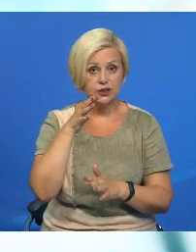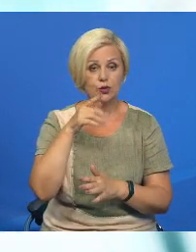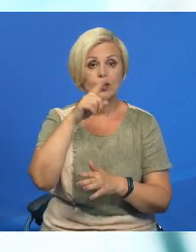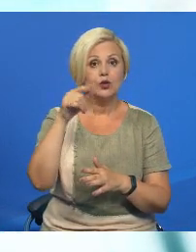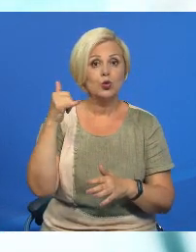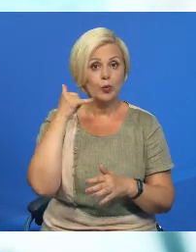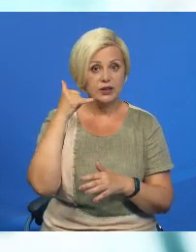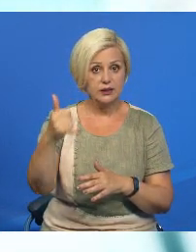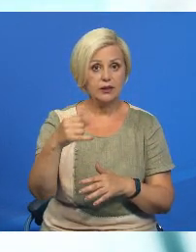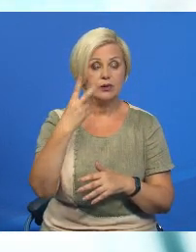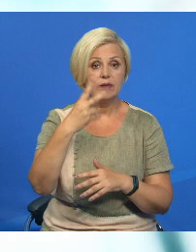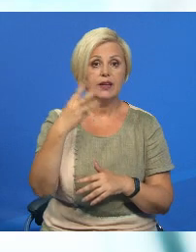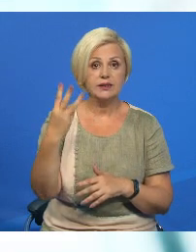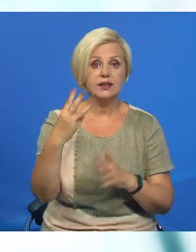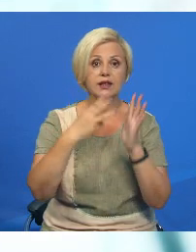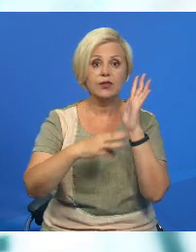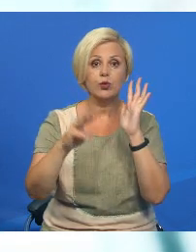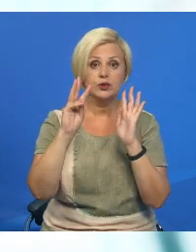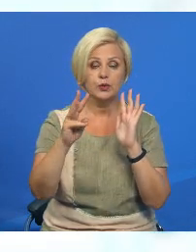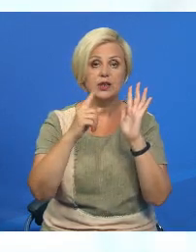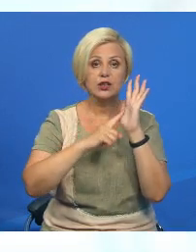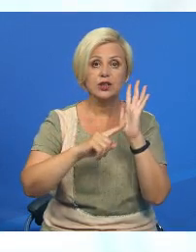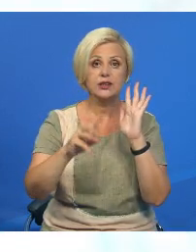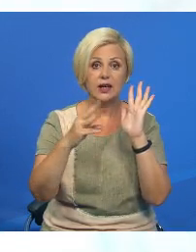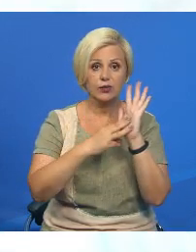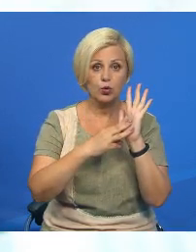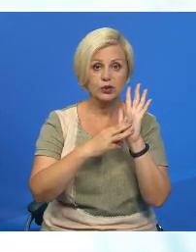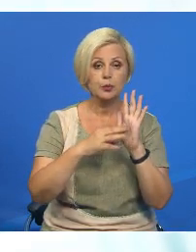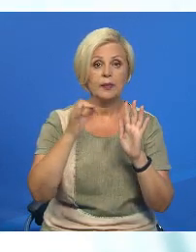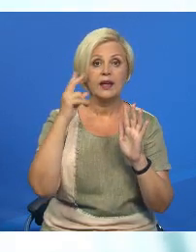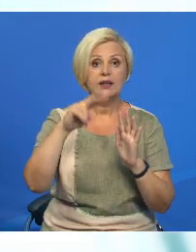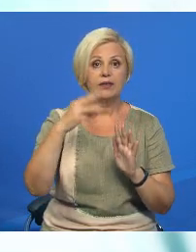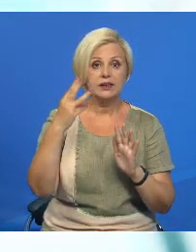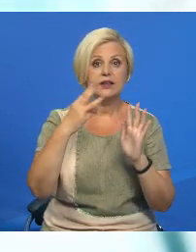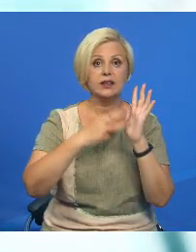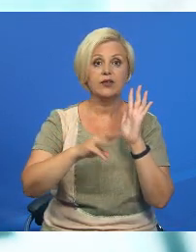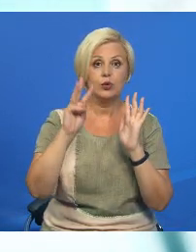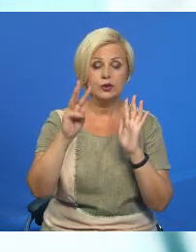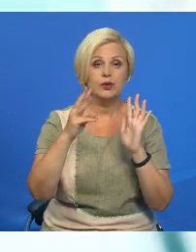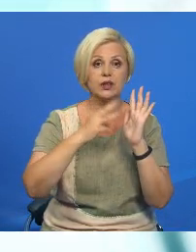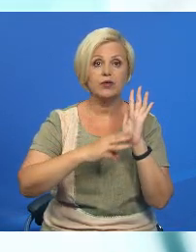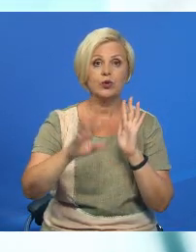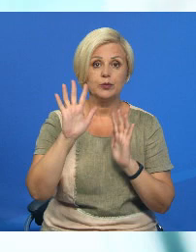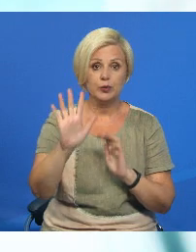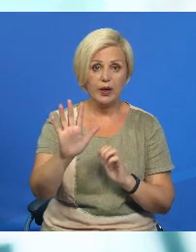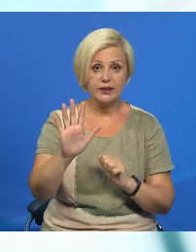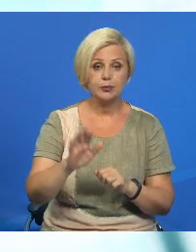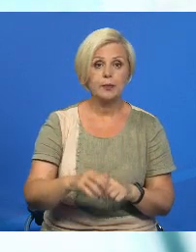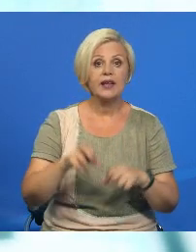Номеры для связи 23-83-68 и 23-83-85.